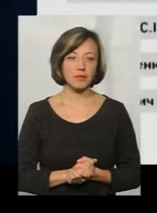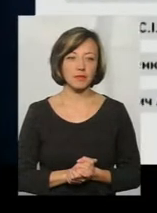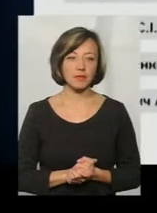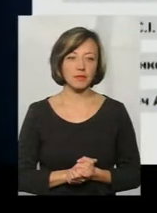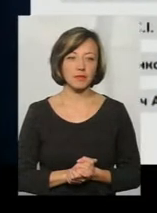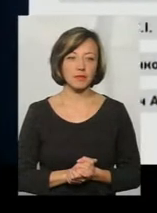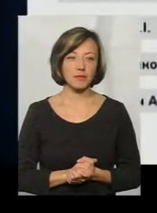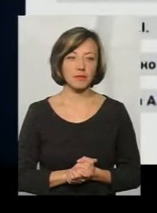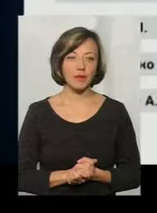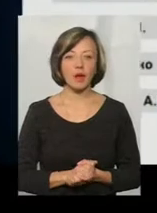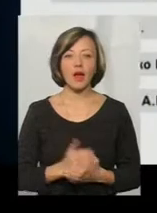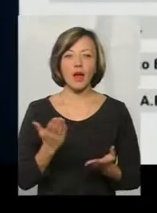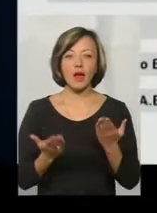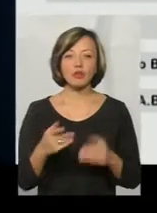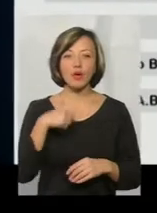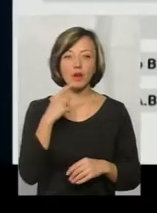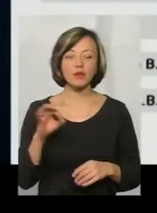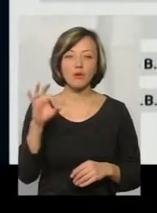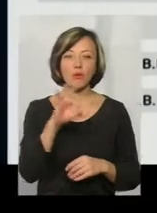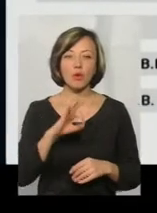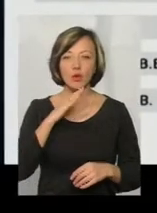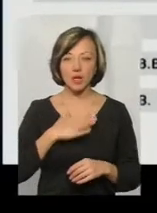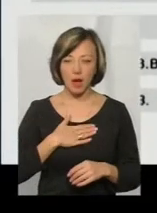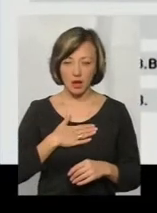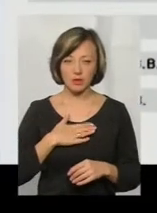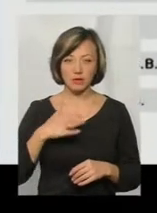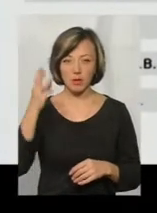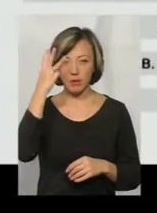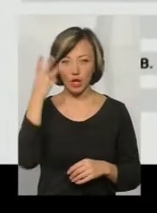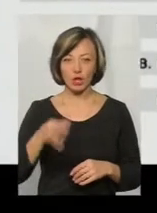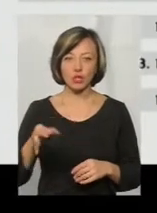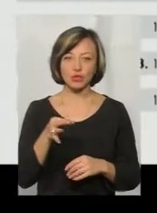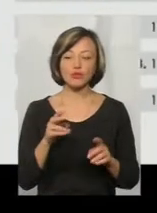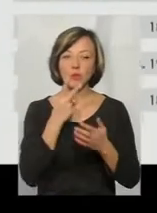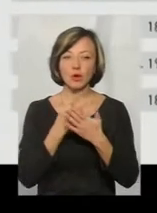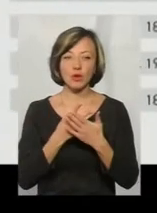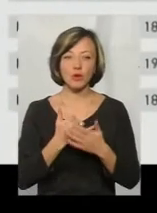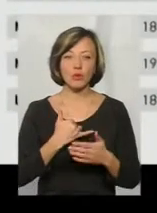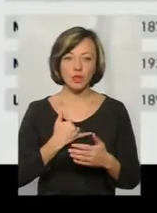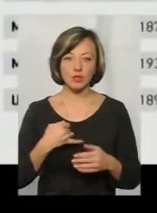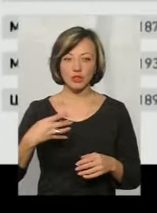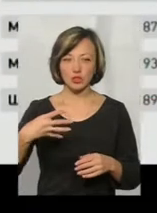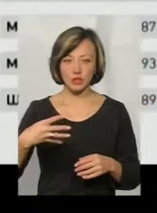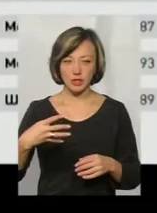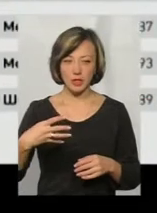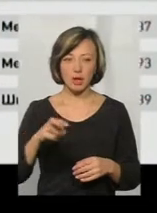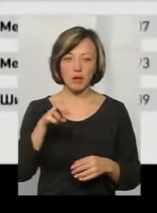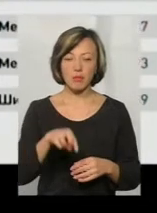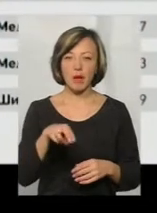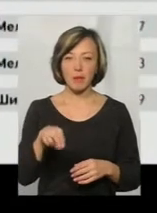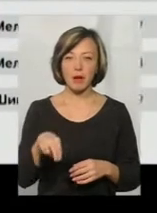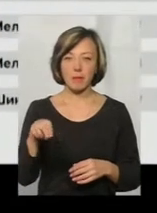про нас, про Хмельниччину, що бачимо? Ну, дивіться, у нас внизу чотири депутати від БПП